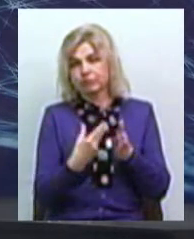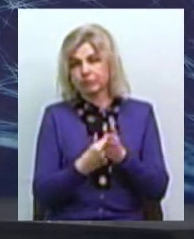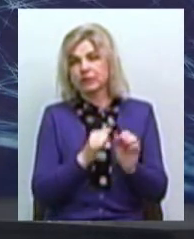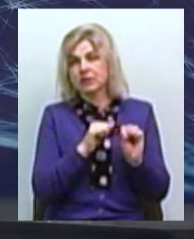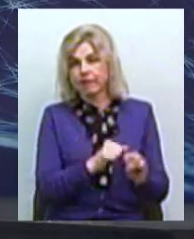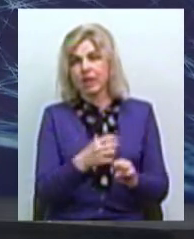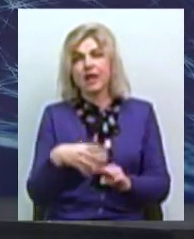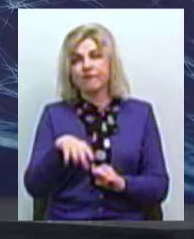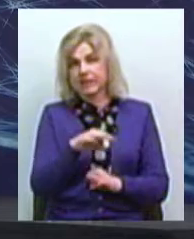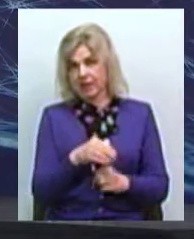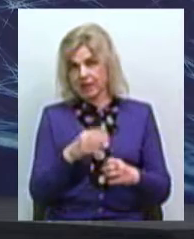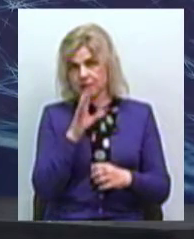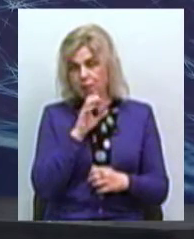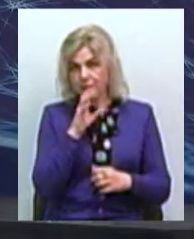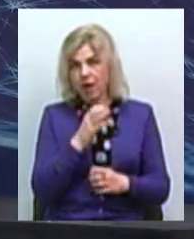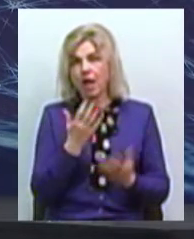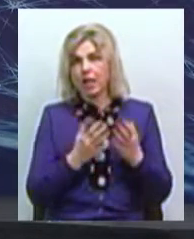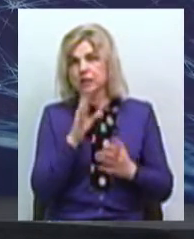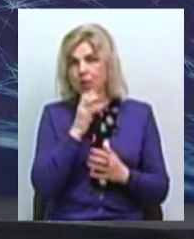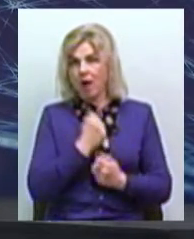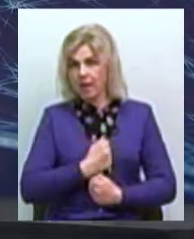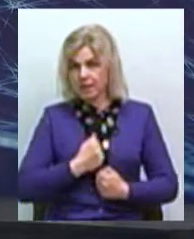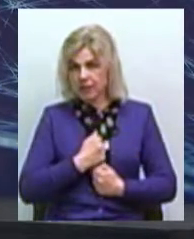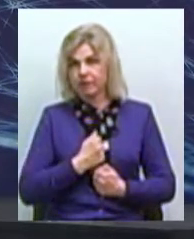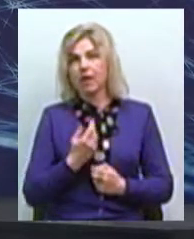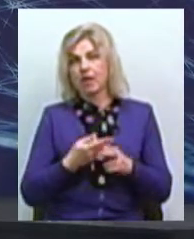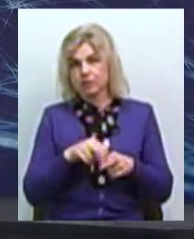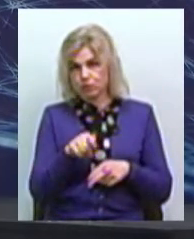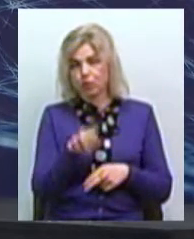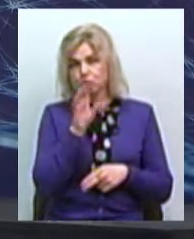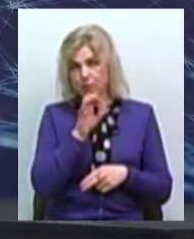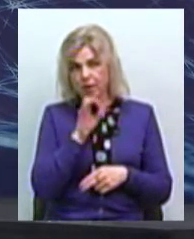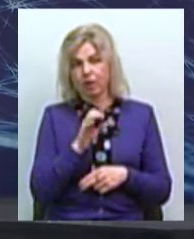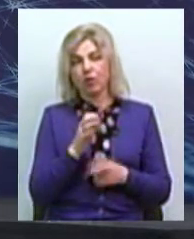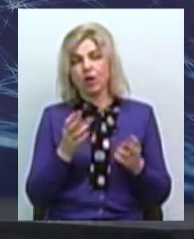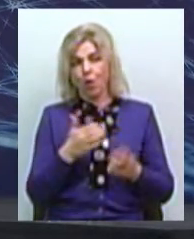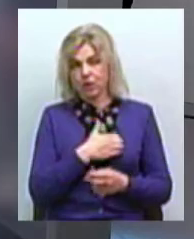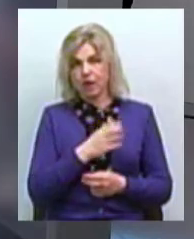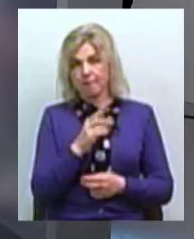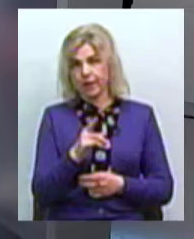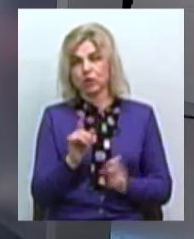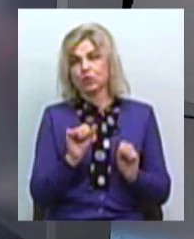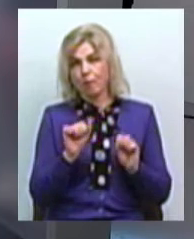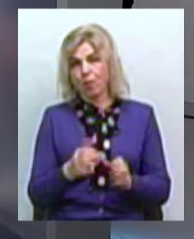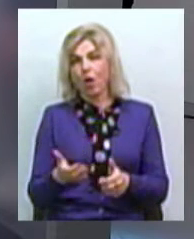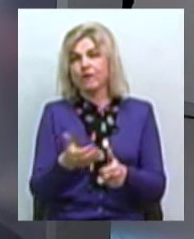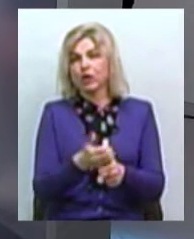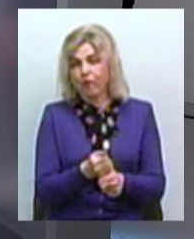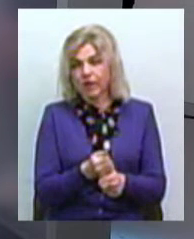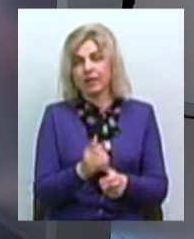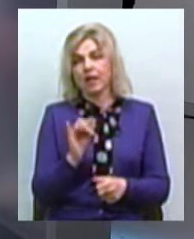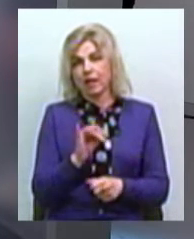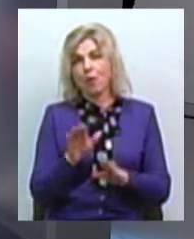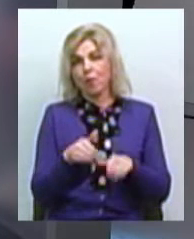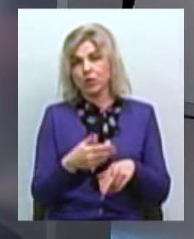не стерилізовані. Якщо тваринка є агресивна на вулиці, звичайно, цю тваринку ми хотіли б, щоб її можна було відловити. І